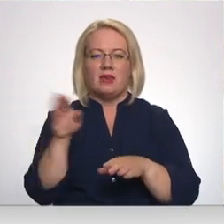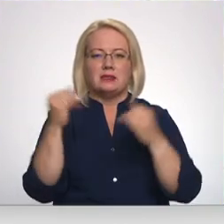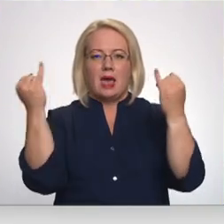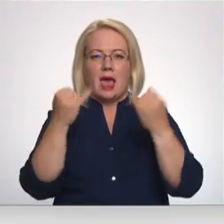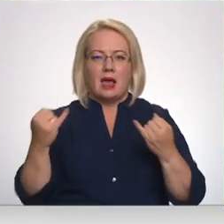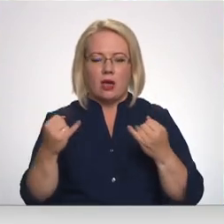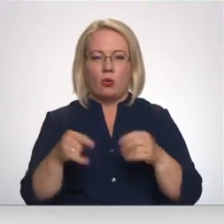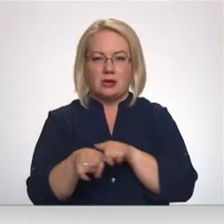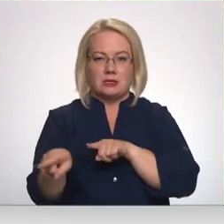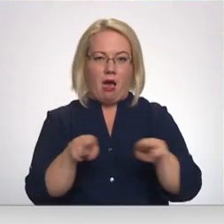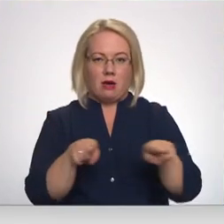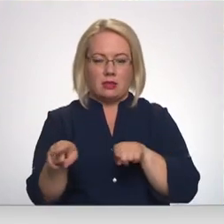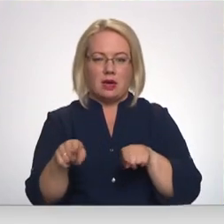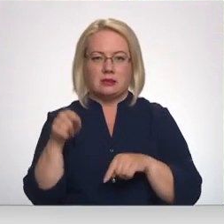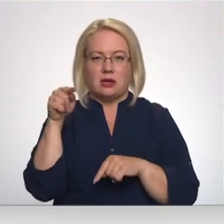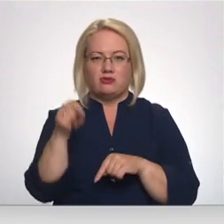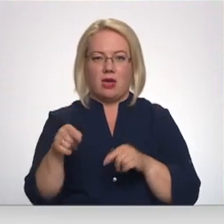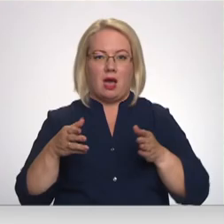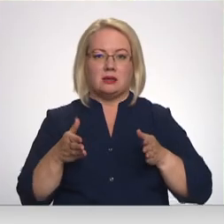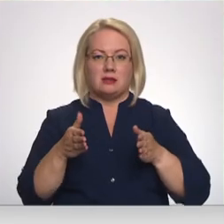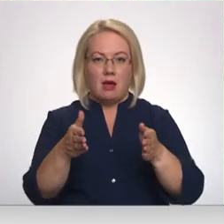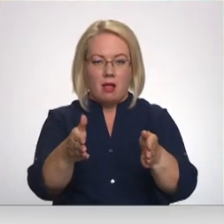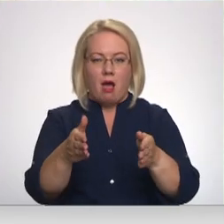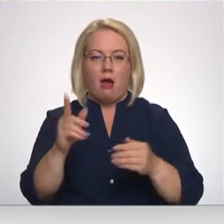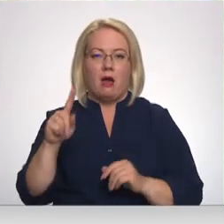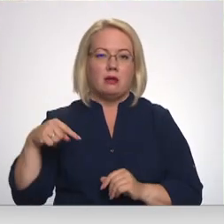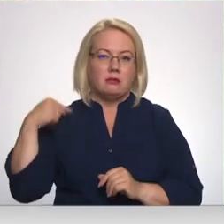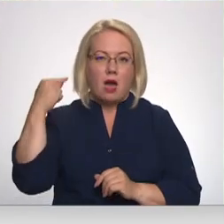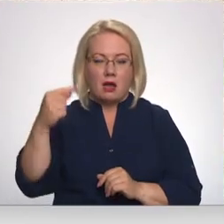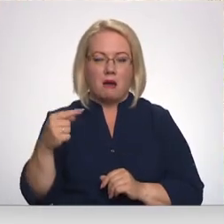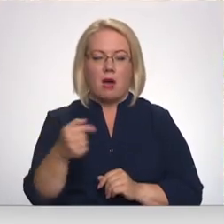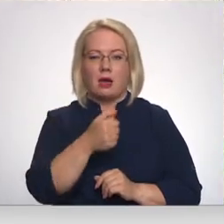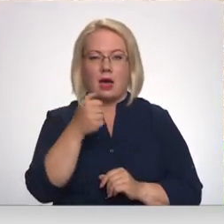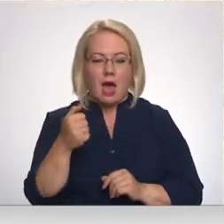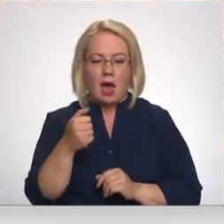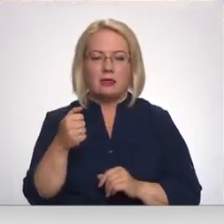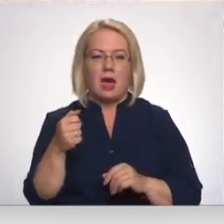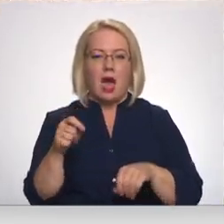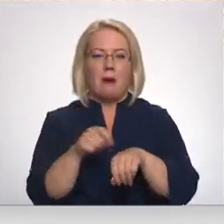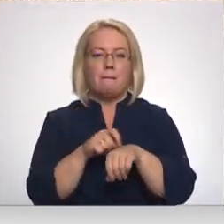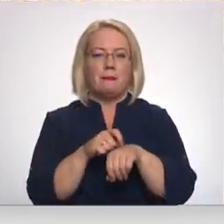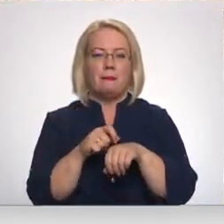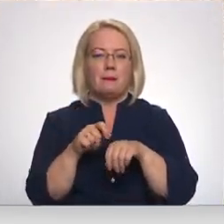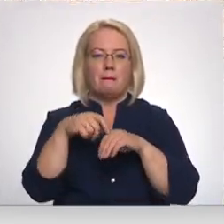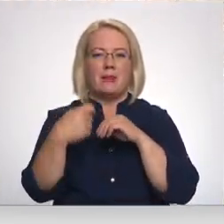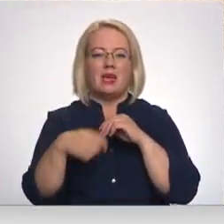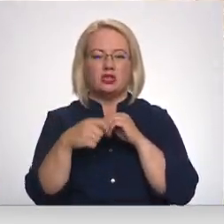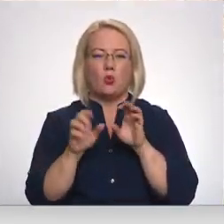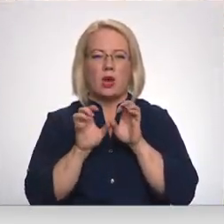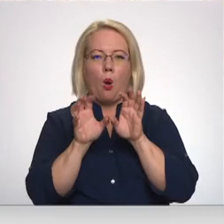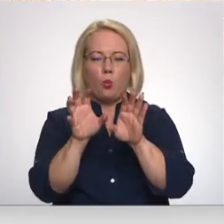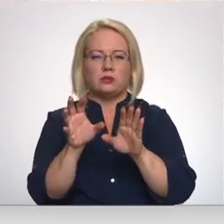saknas ir šajā harvestara ceļā, nākamajā gadā mizgrauzas būs iekšā un nākamajā gadā šīs eglas,